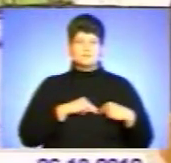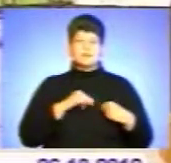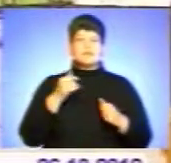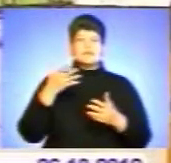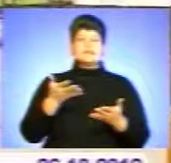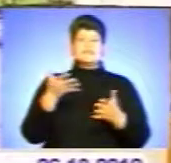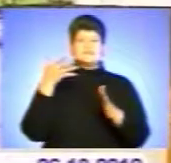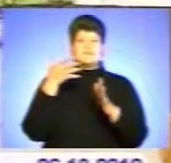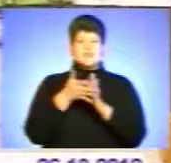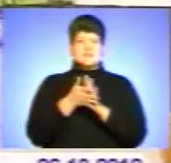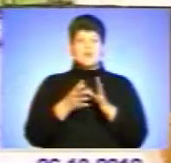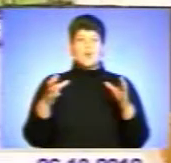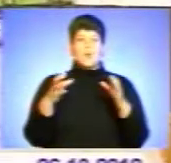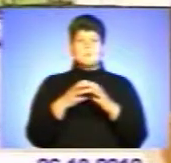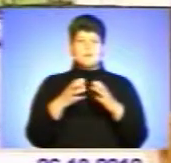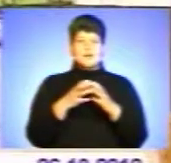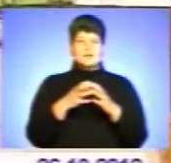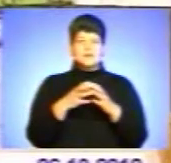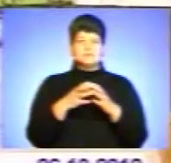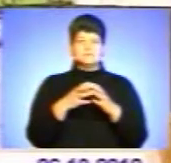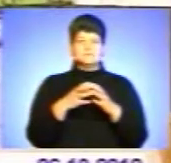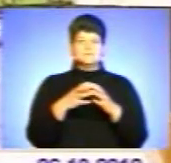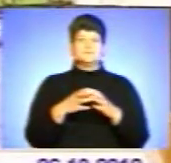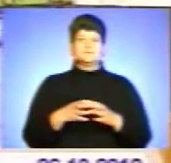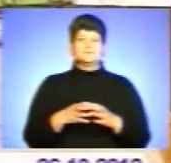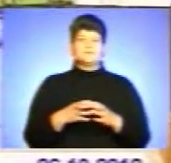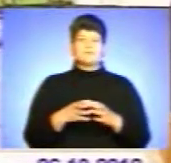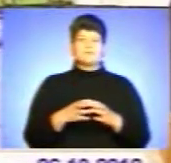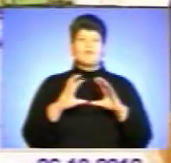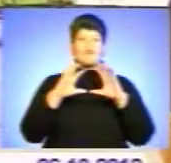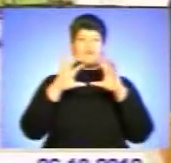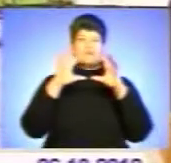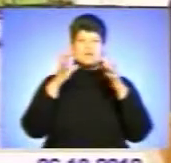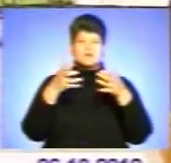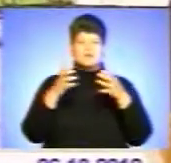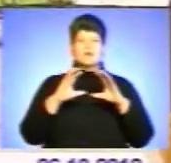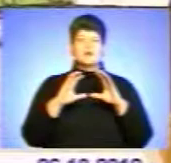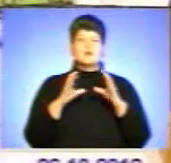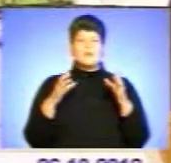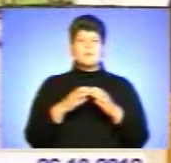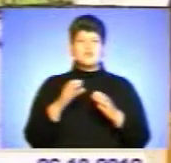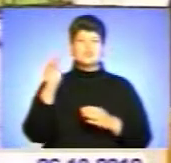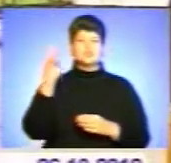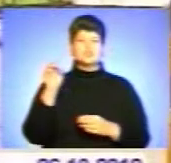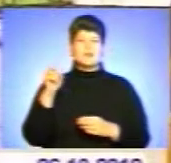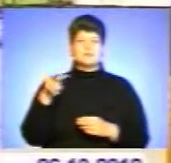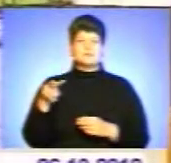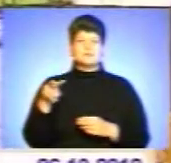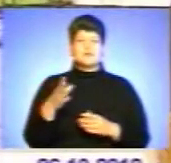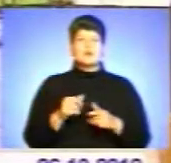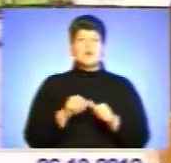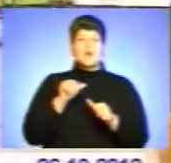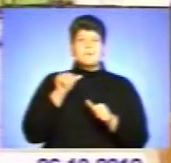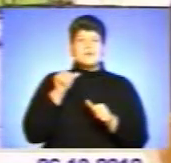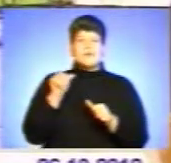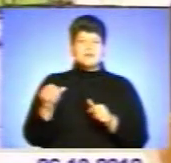известной компанією в мире, компанією «Шел». Кроме цього, ще